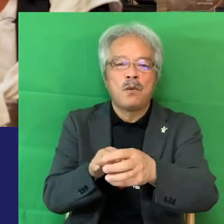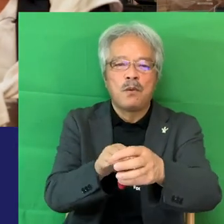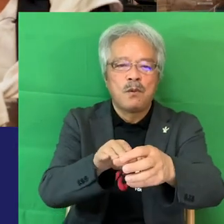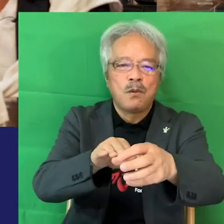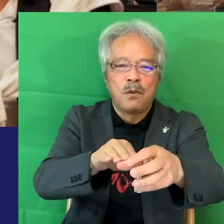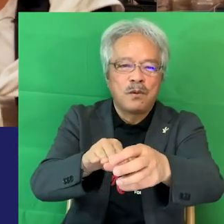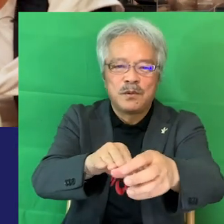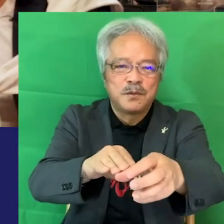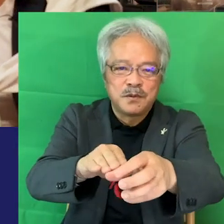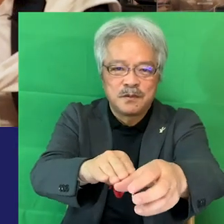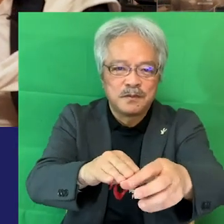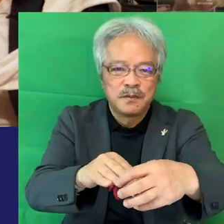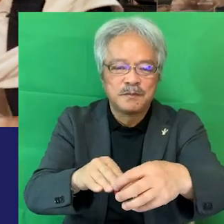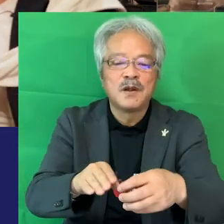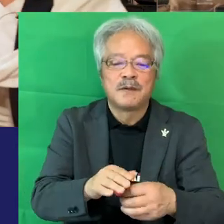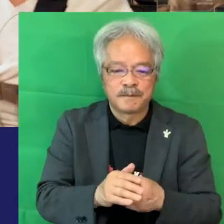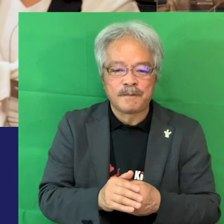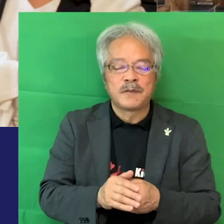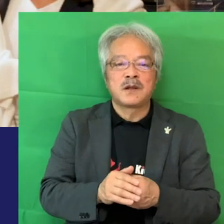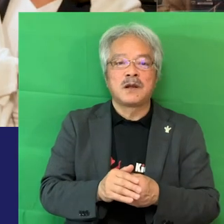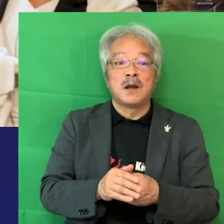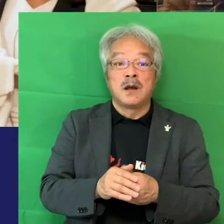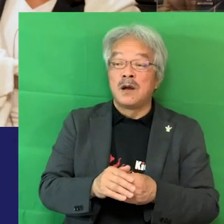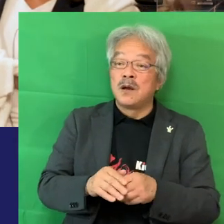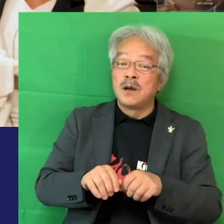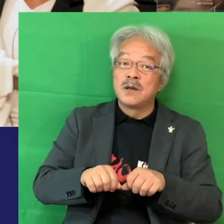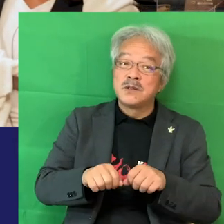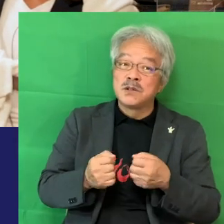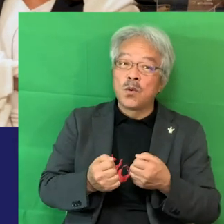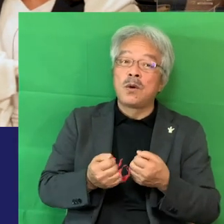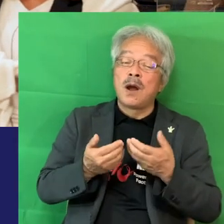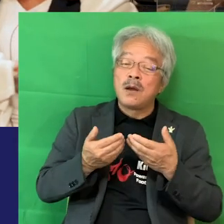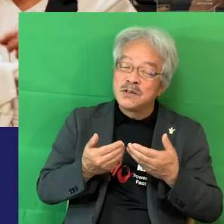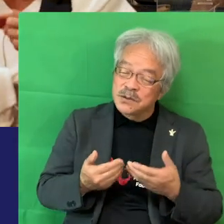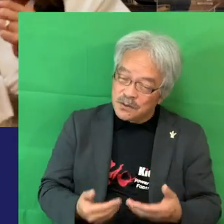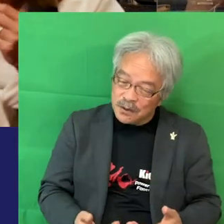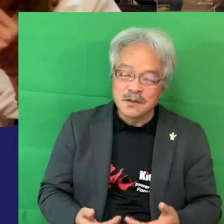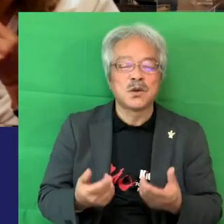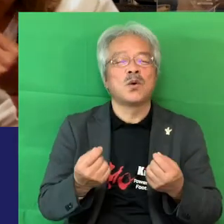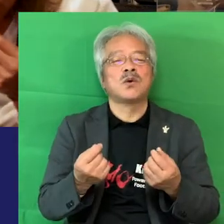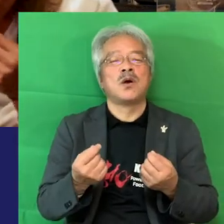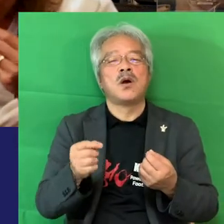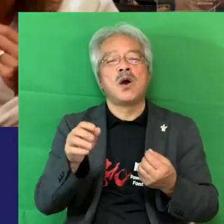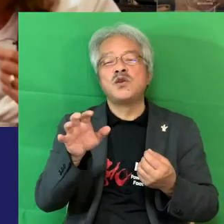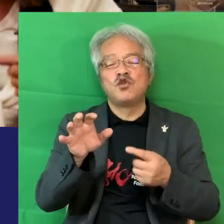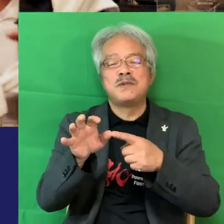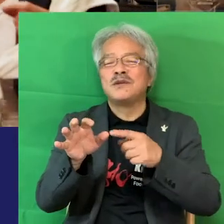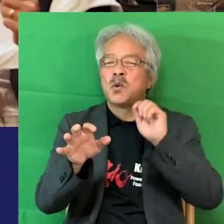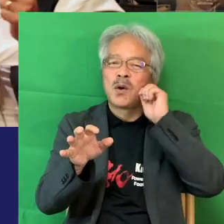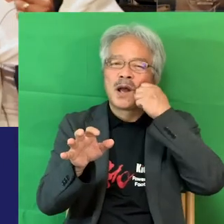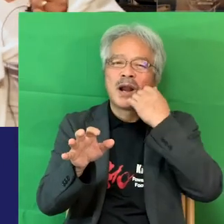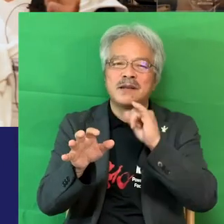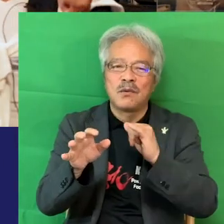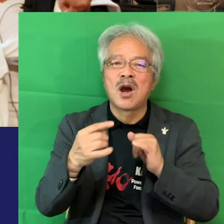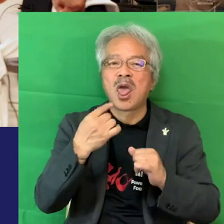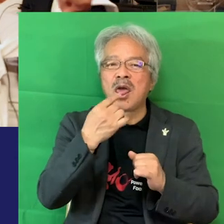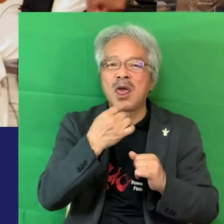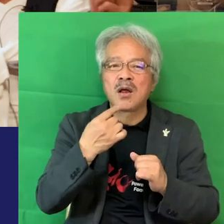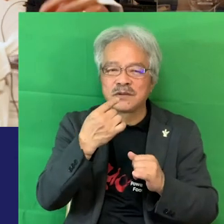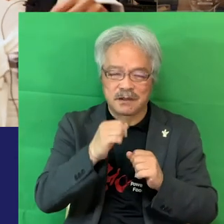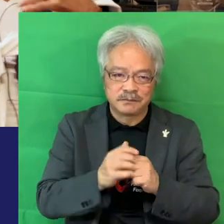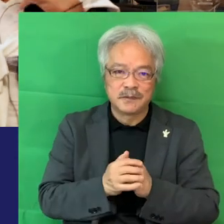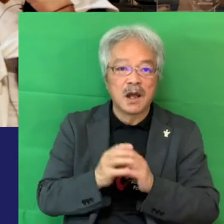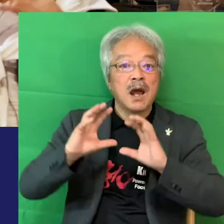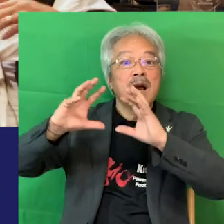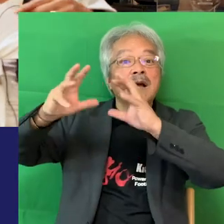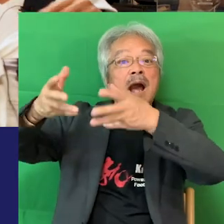するしすごい重度のね障害の方とかみんなね指しか動かないとか指動かない人は口で操作したりとか海外には足